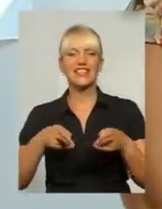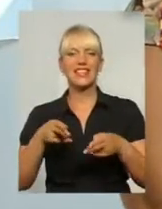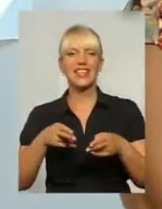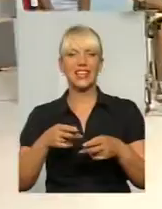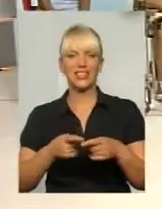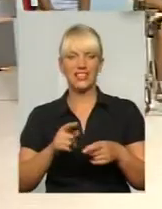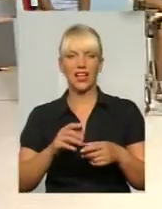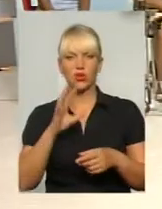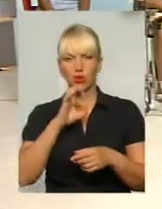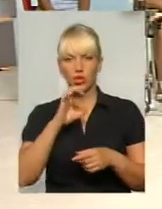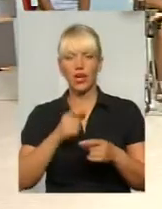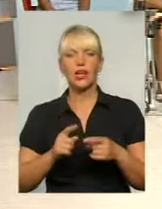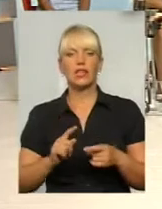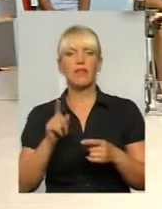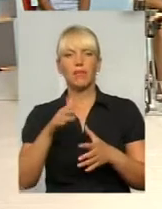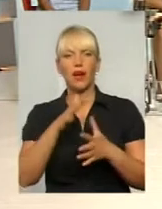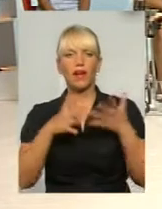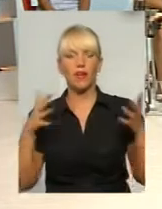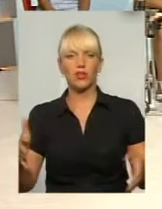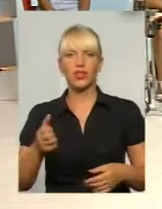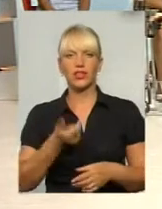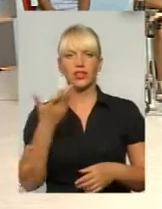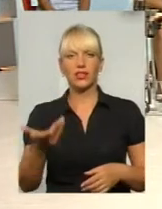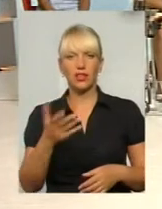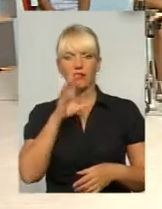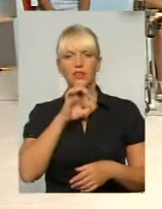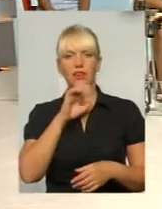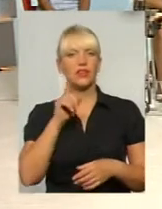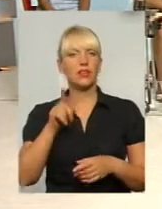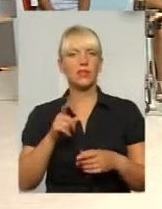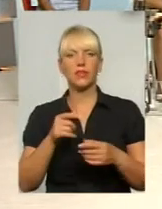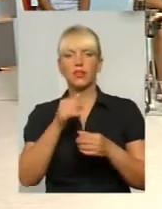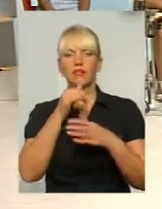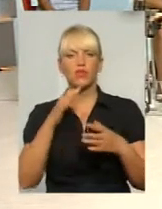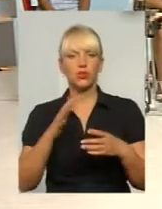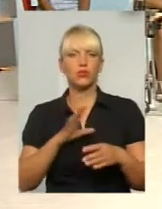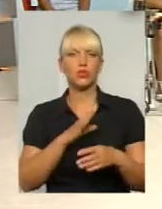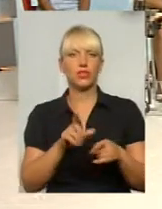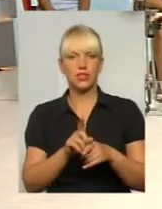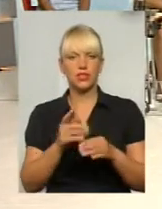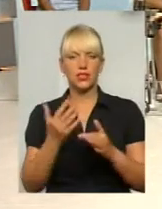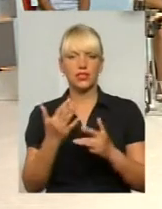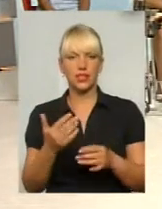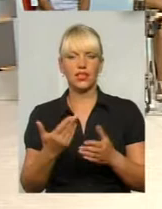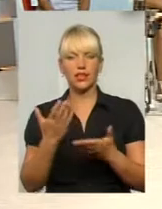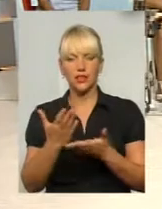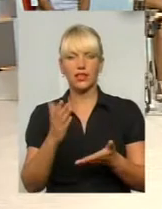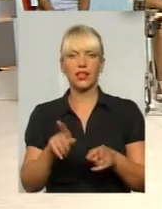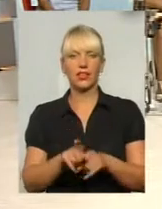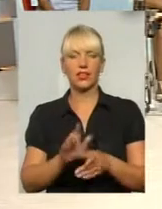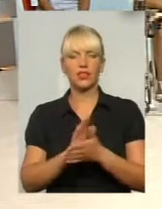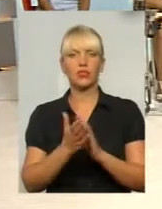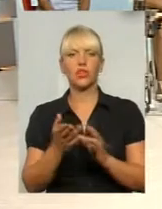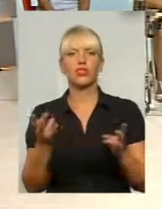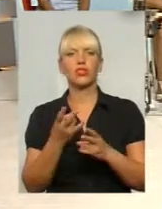кількість дуже велика, там не має бути такої кількості. Але в нас немає іншого виходу. Бо є такі ситуації в місті, що просто-напросто тварина має бути в